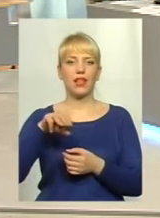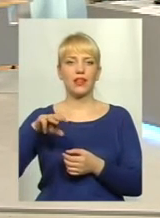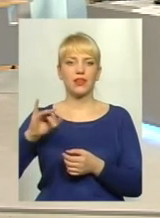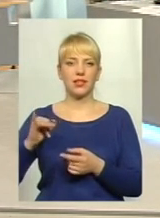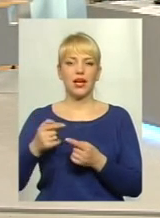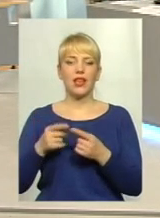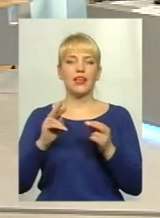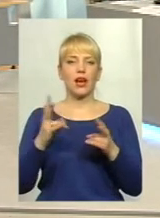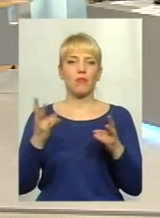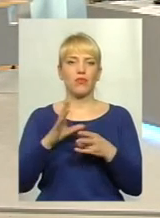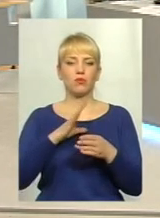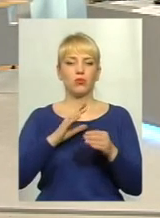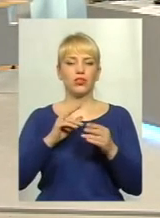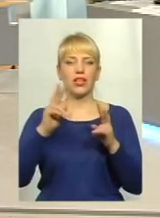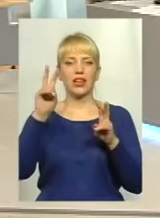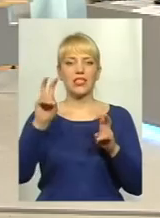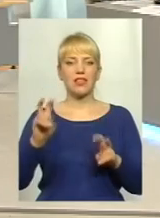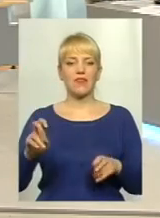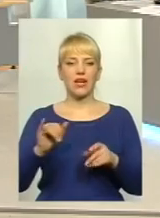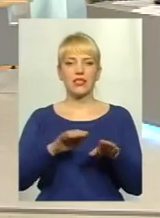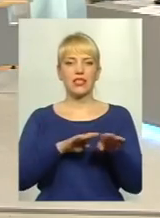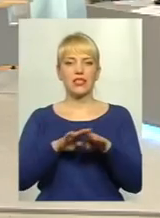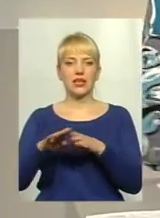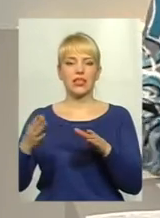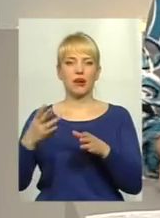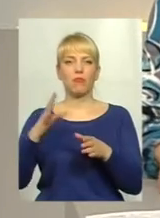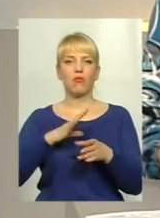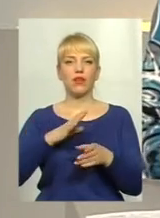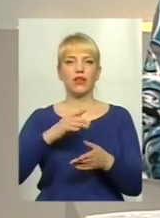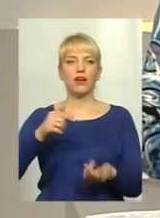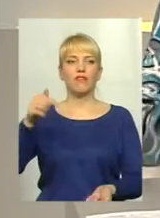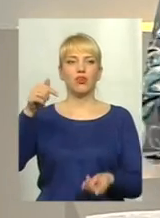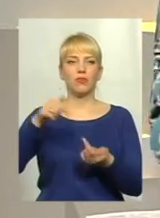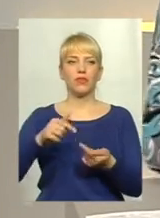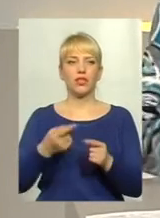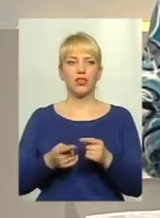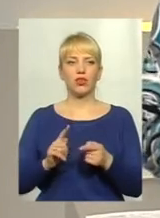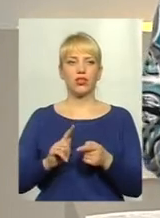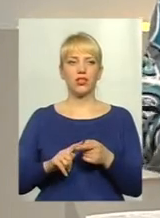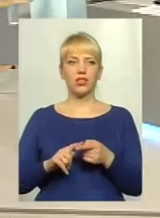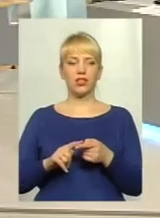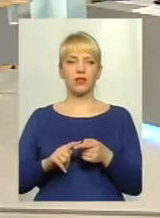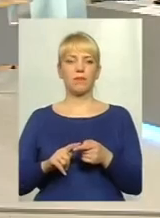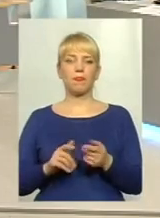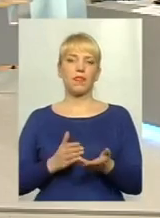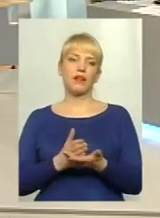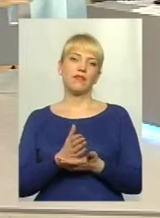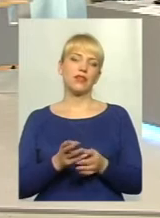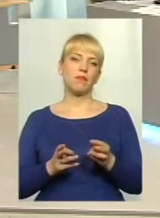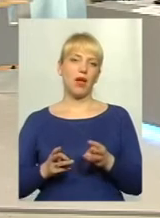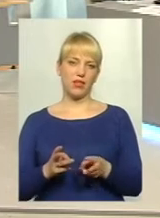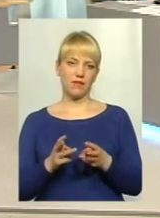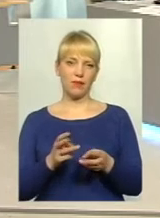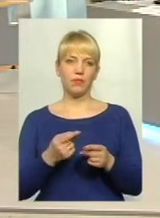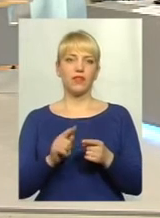класифікація і стандарти, яким має відповідати отакий вид палива? Зараз